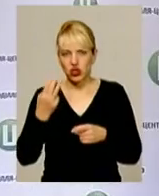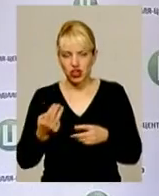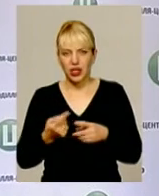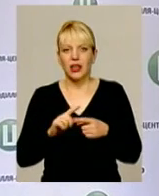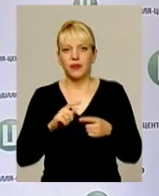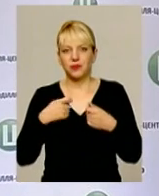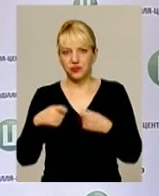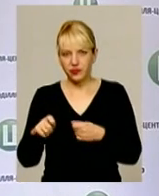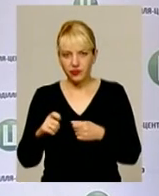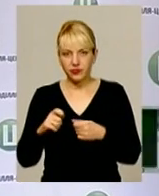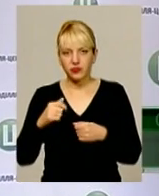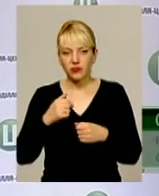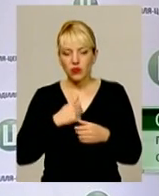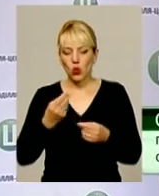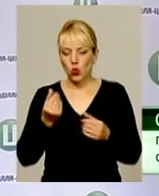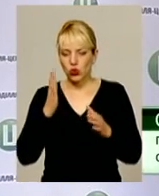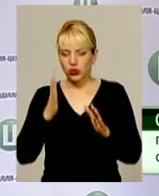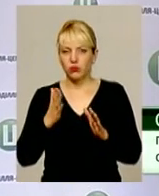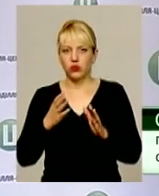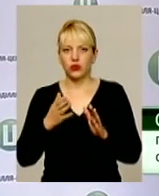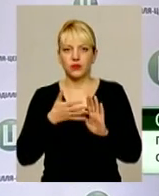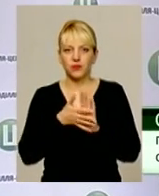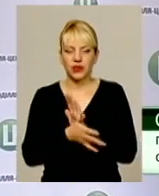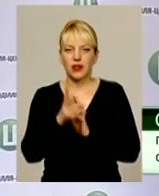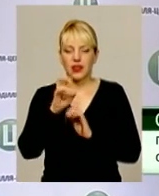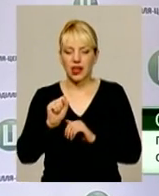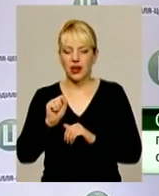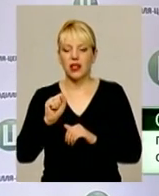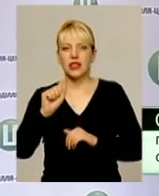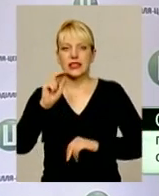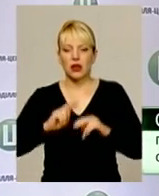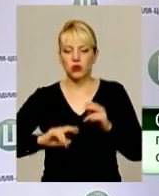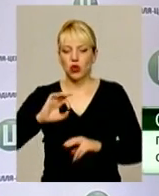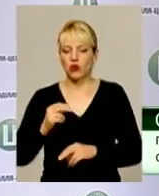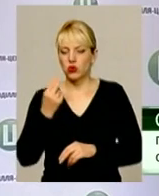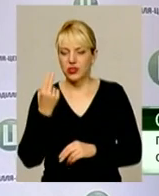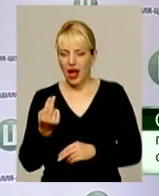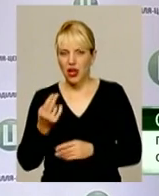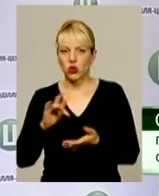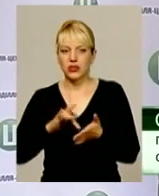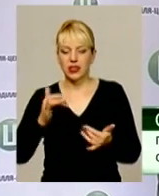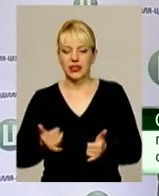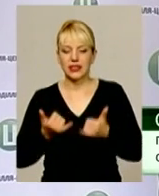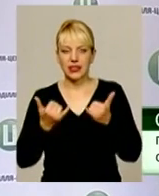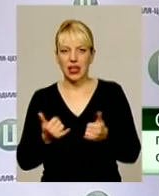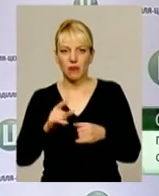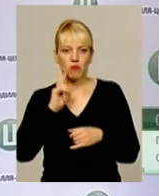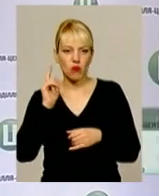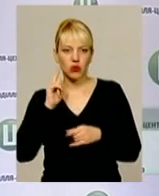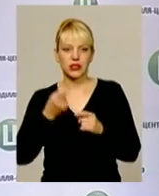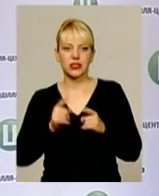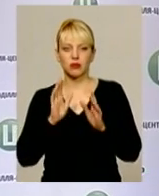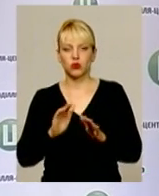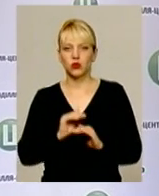втілити в забудову соціального центру саме для особливої молоді. Це мають бути